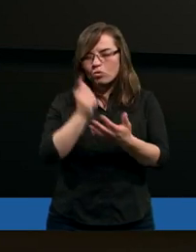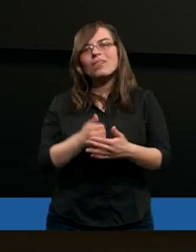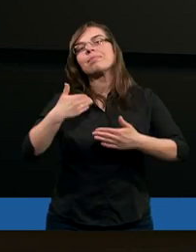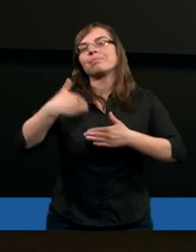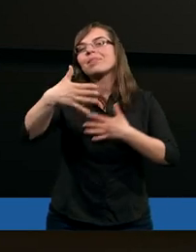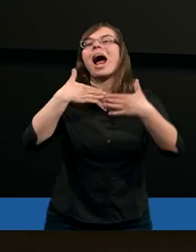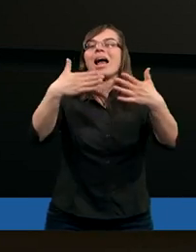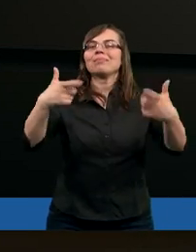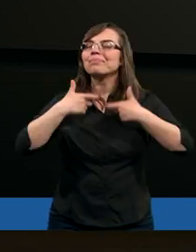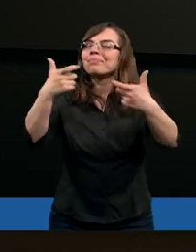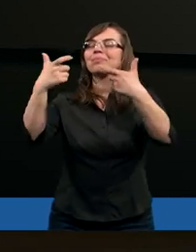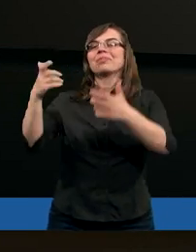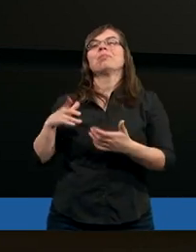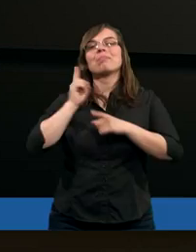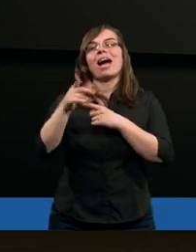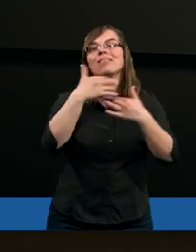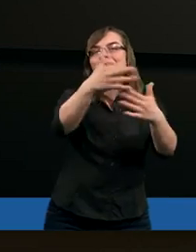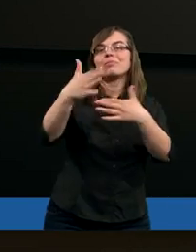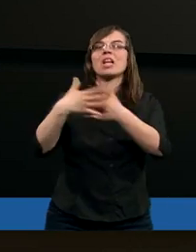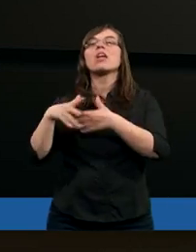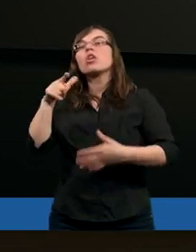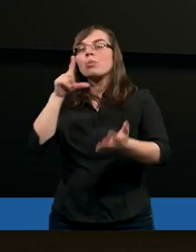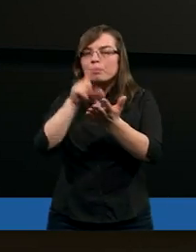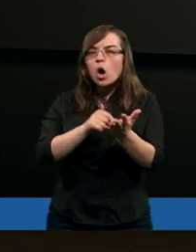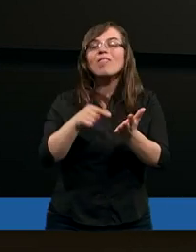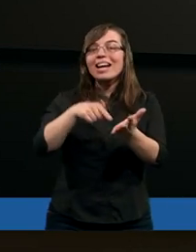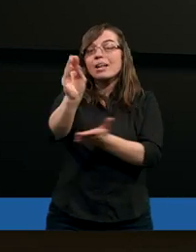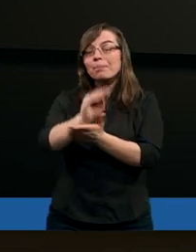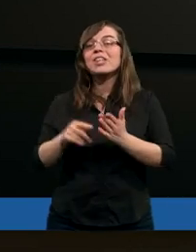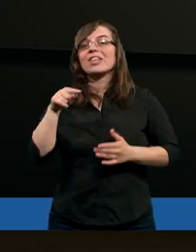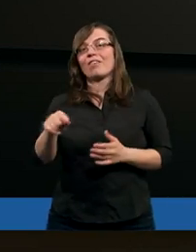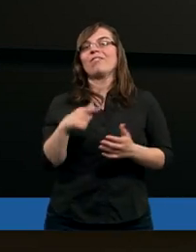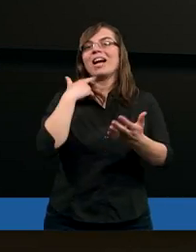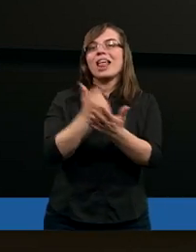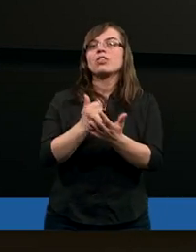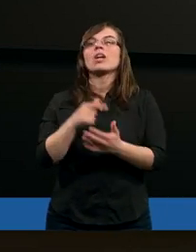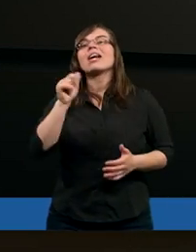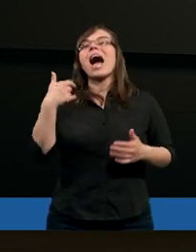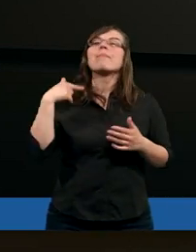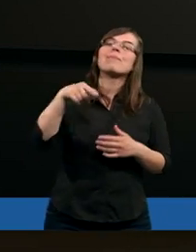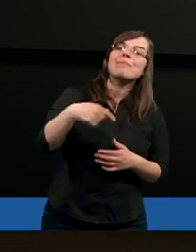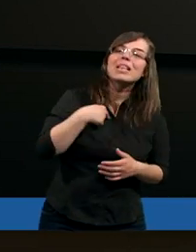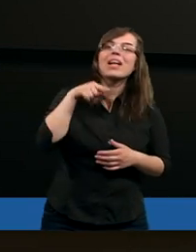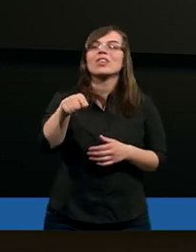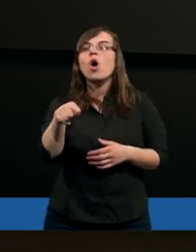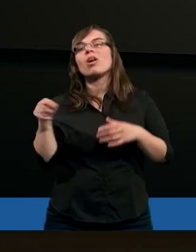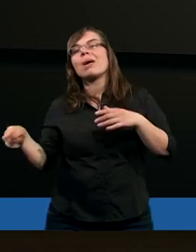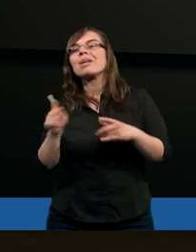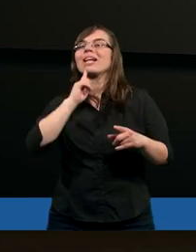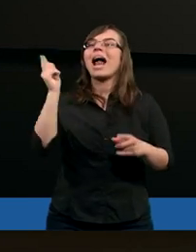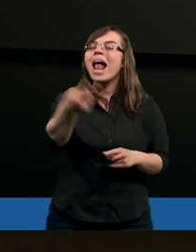utwierdzaj wiarę braci. I Piotr to pisze w swoim liście. Jak gdyby pomny tamtego